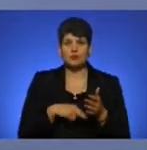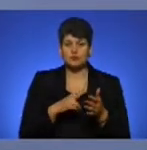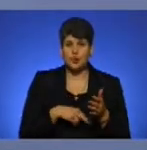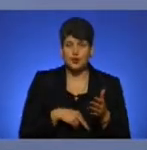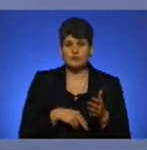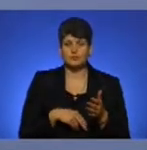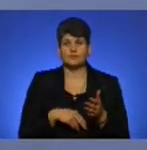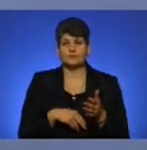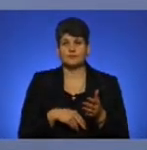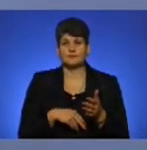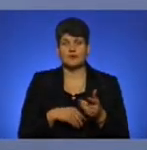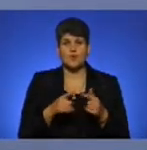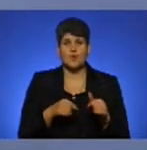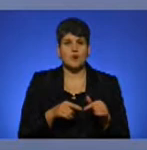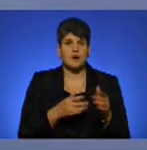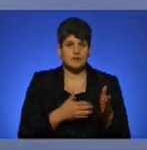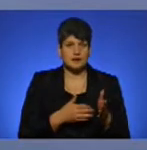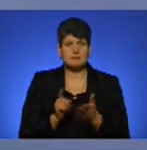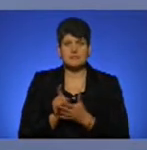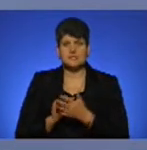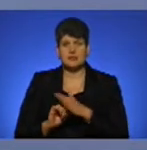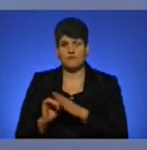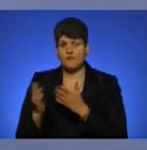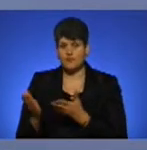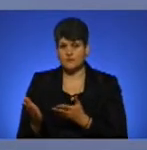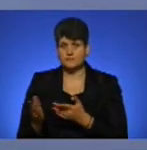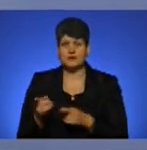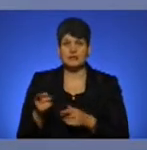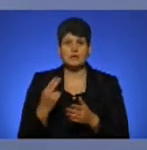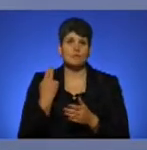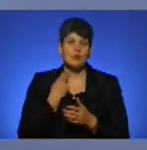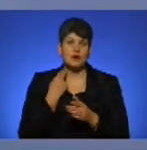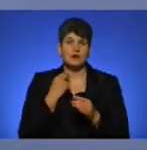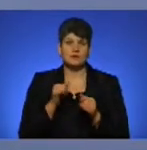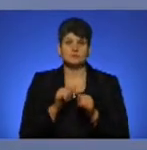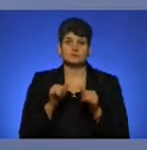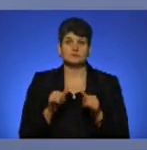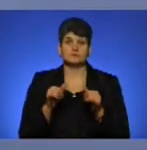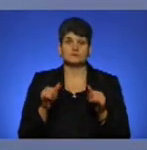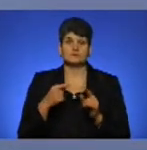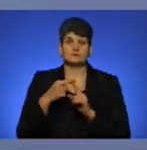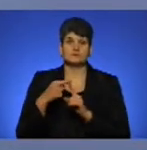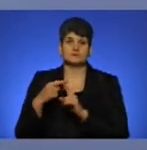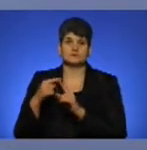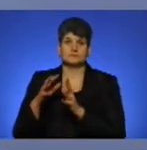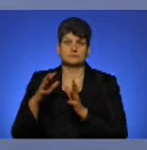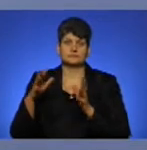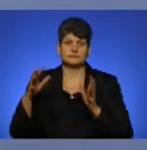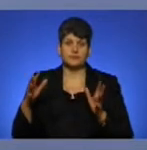органів та пенсійного фонду. Тому ті борги накопичувалися і, відповідно,